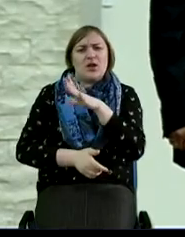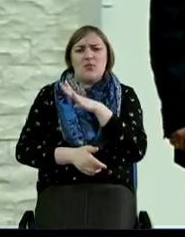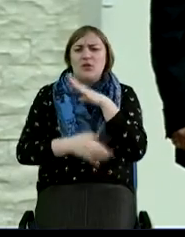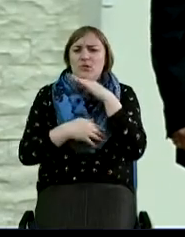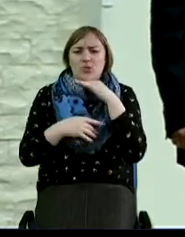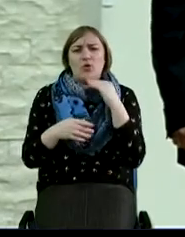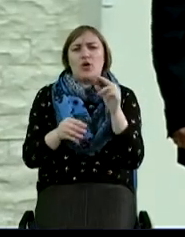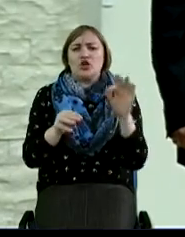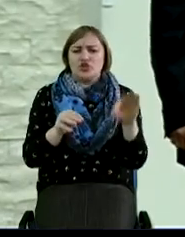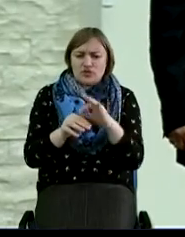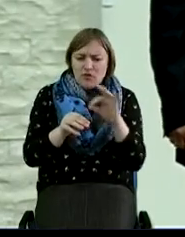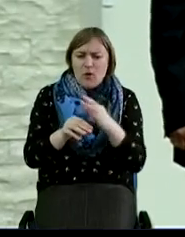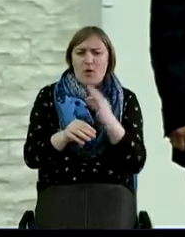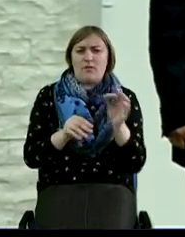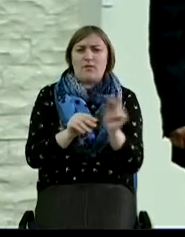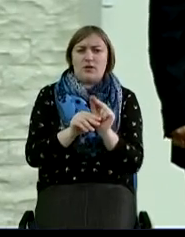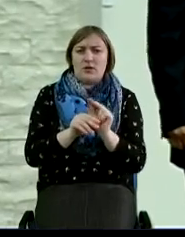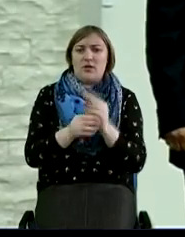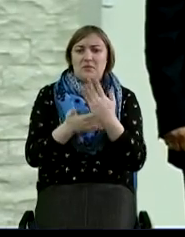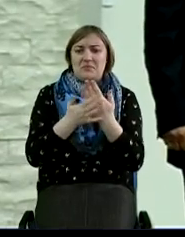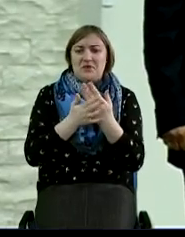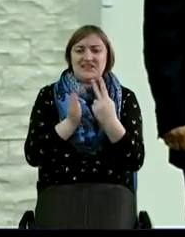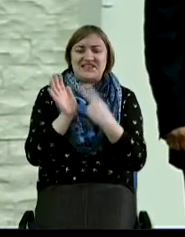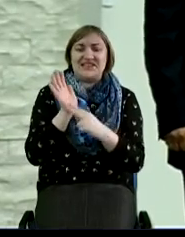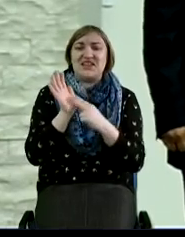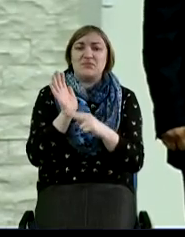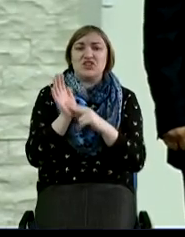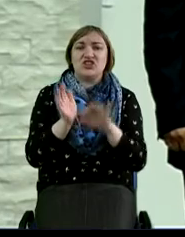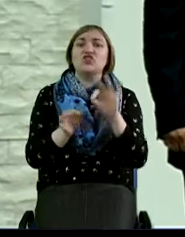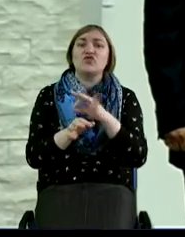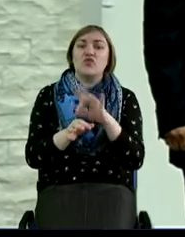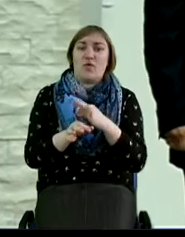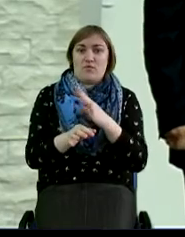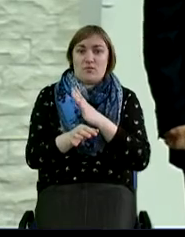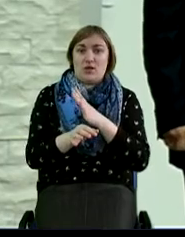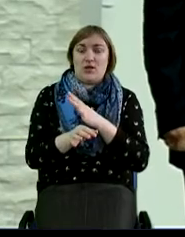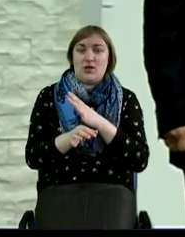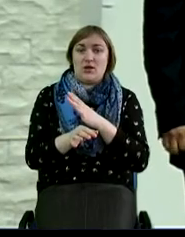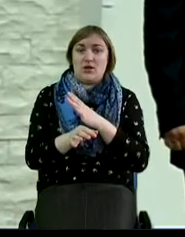швов, около 70 швов.